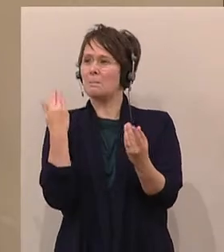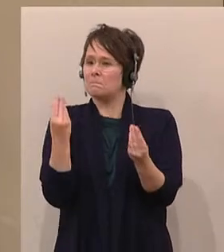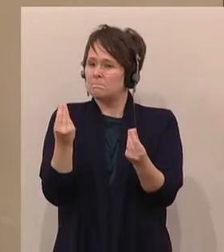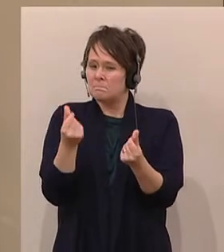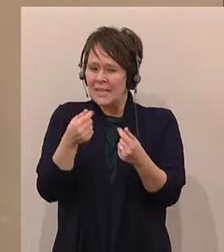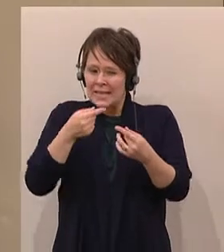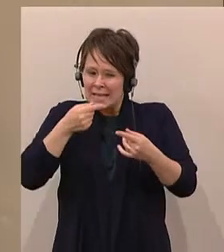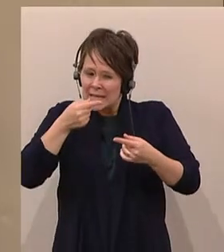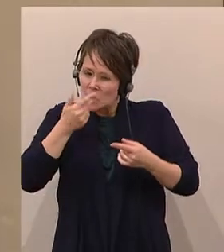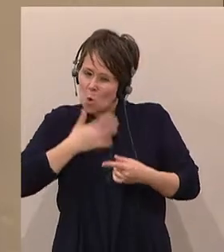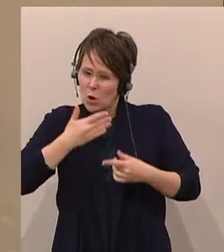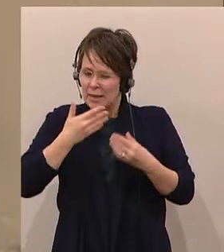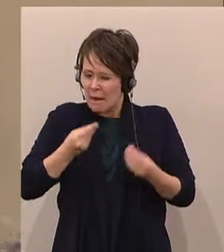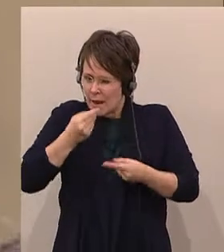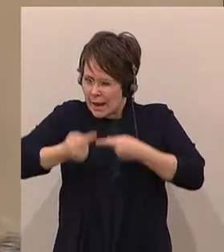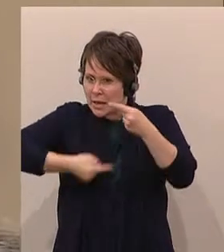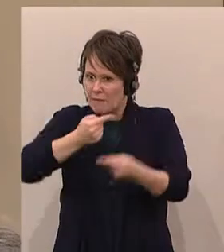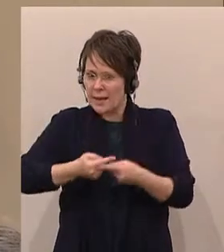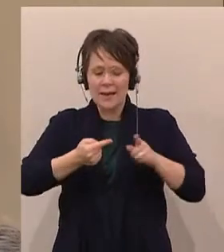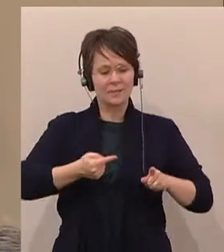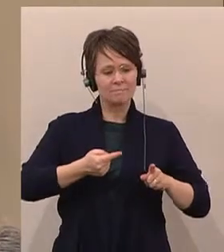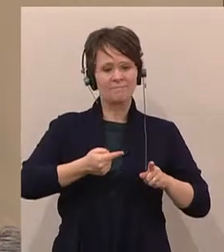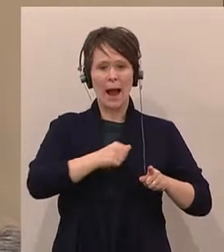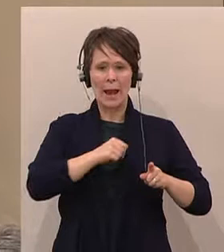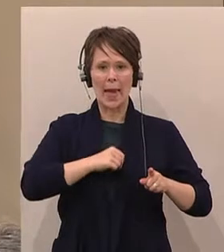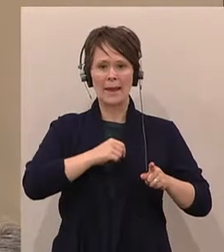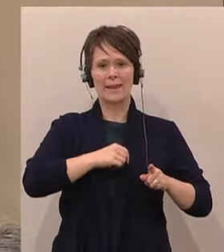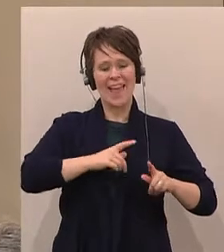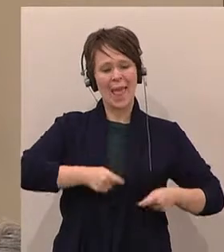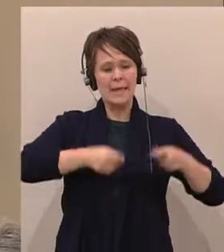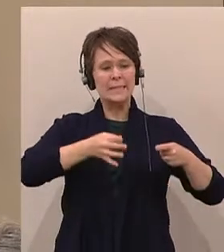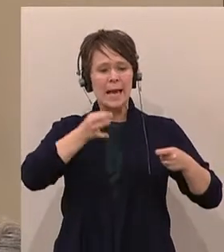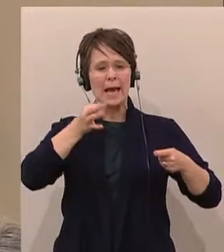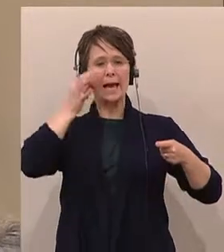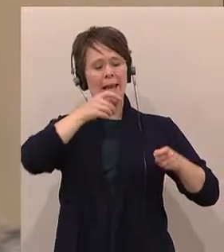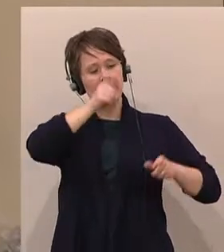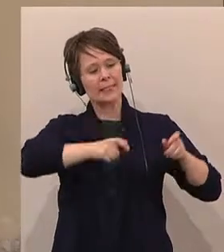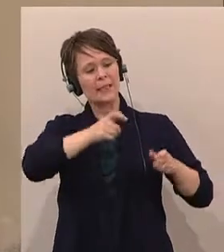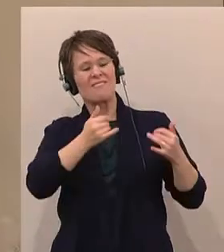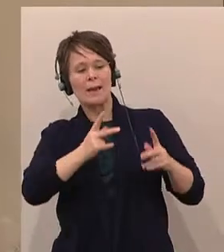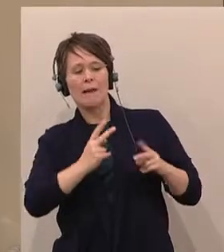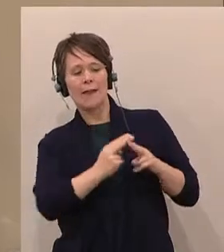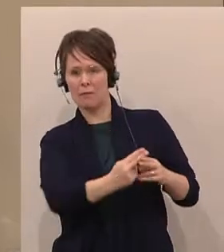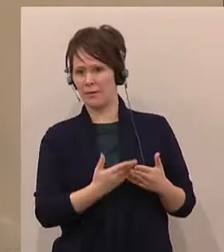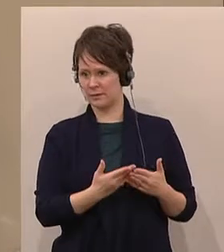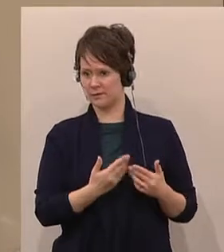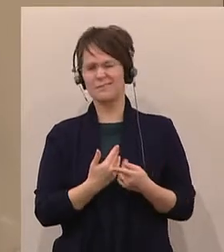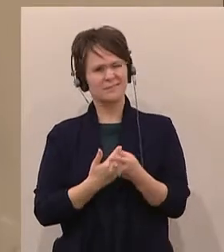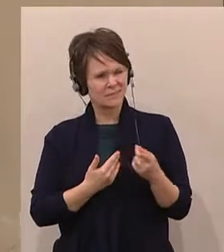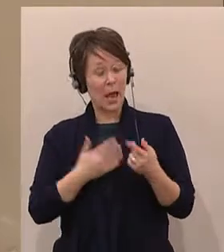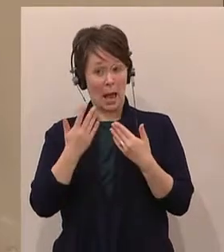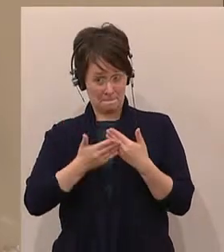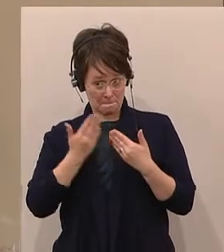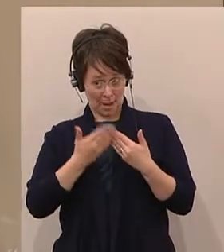Alleinerzieherinnen mit großem I helfen können. Und das Beispiel mit der Unterhaltsgarantie war ja